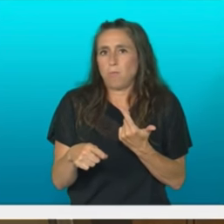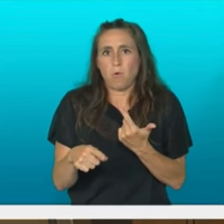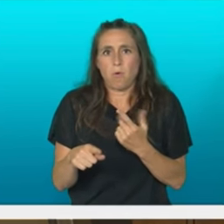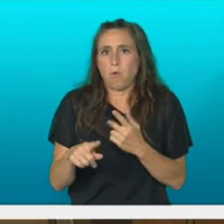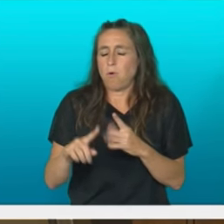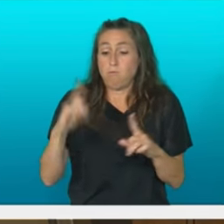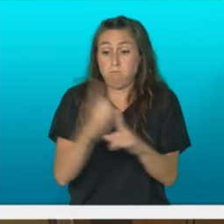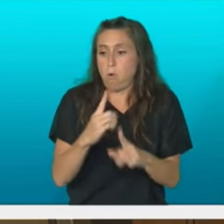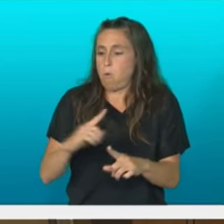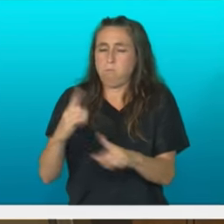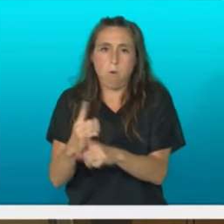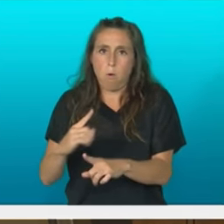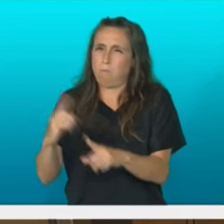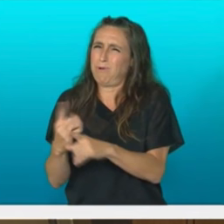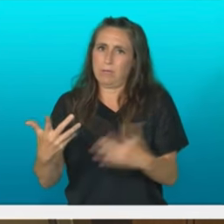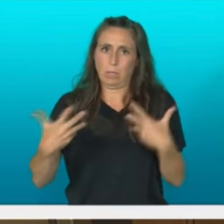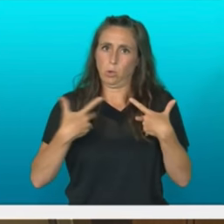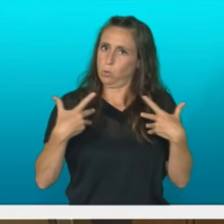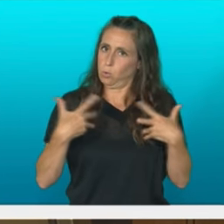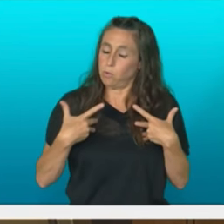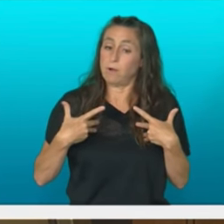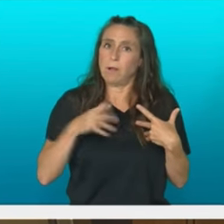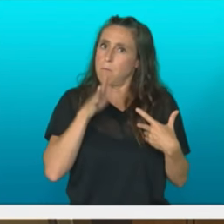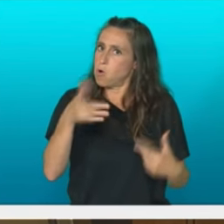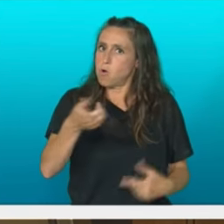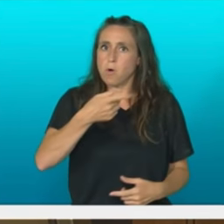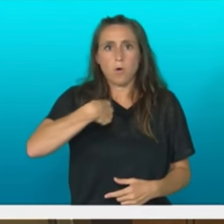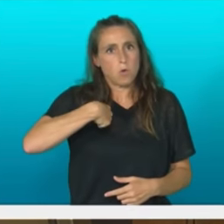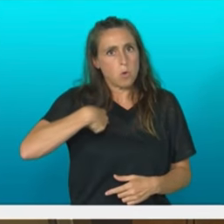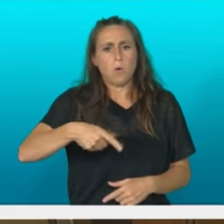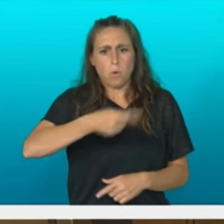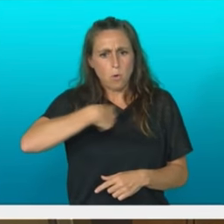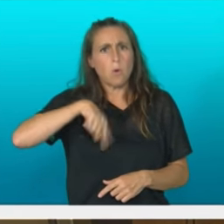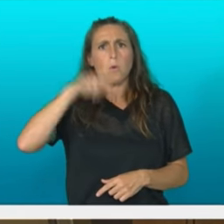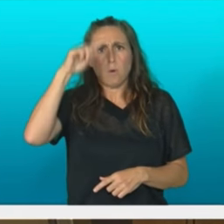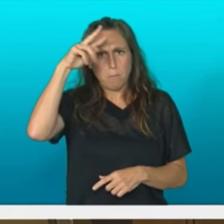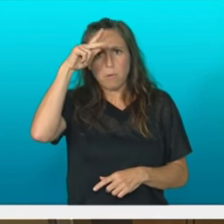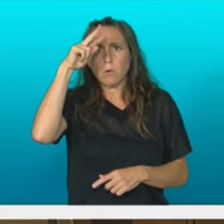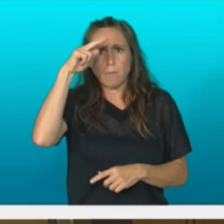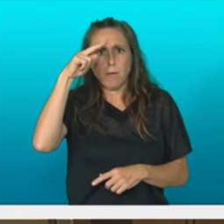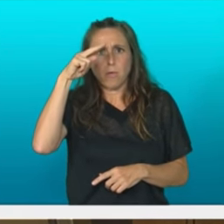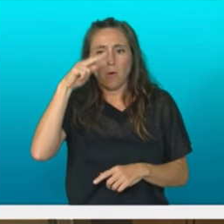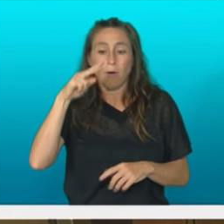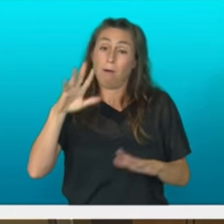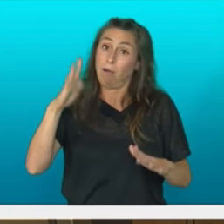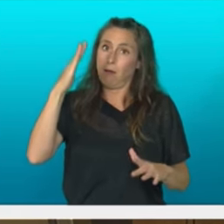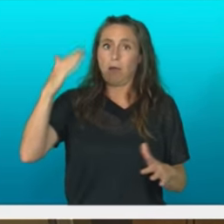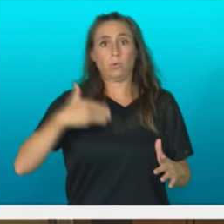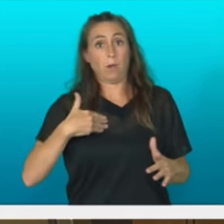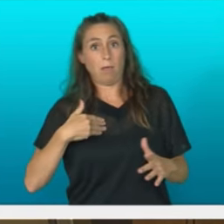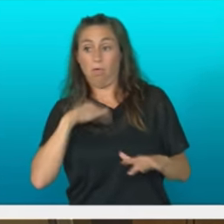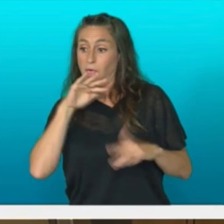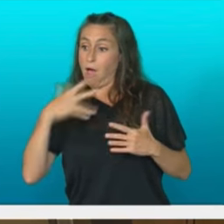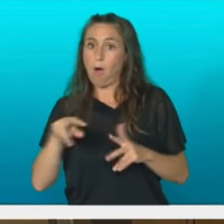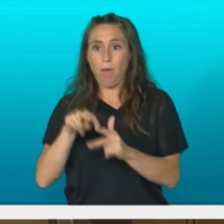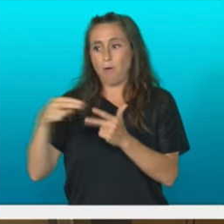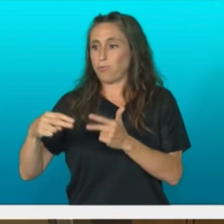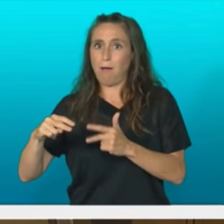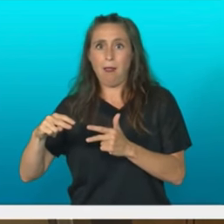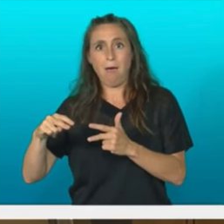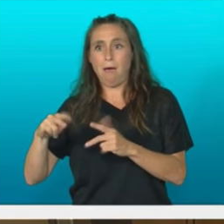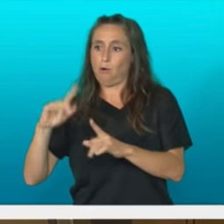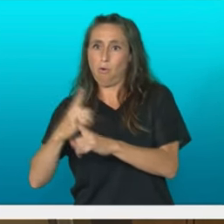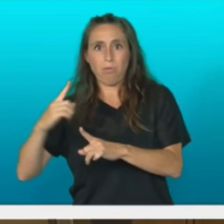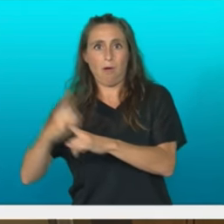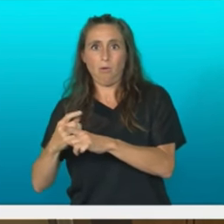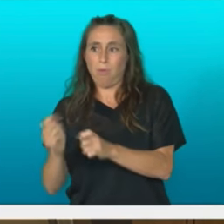behar dituta ladearrez oso oso kezkatutan nagoelako ez da kasualitatea erasoak orainagertzea elburu politiko jakin bat dute eta